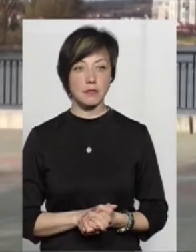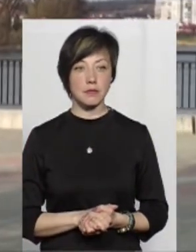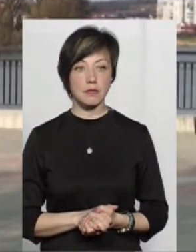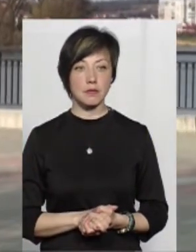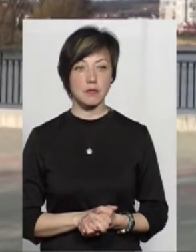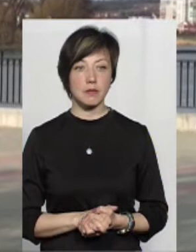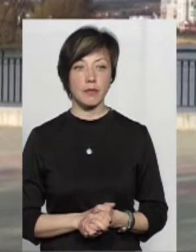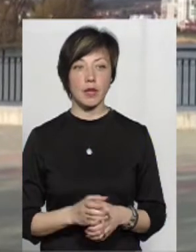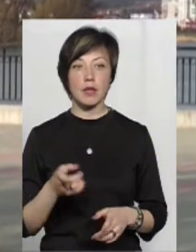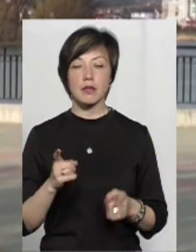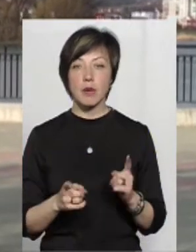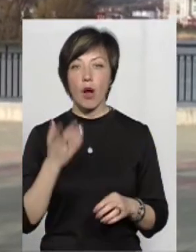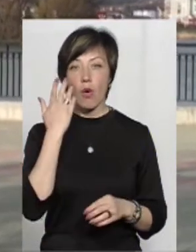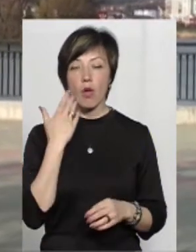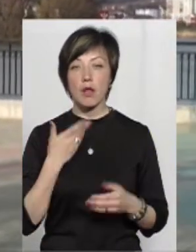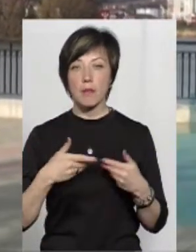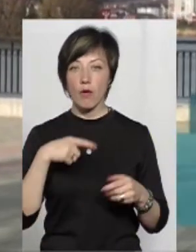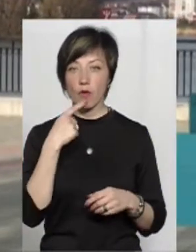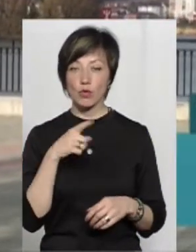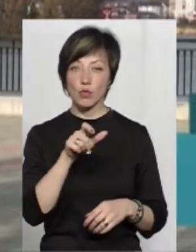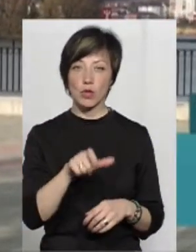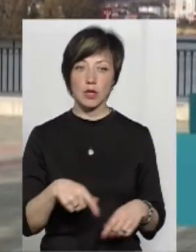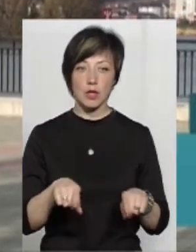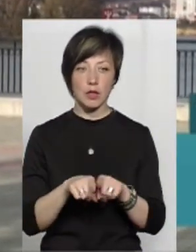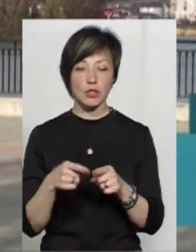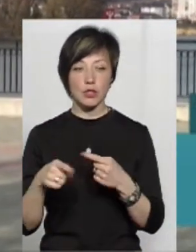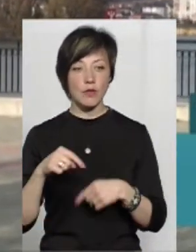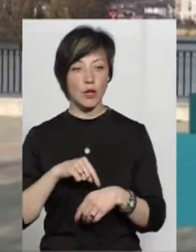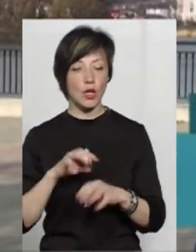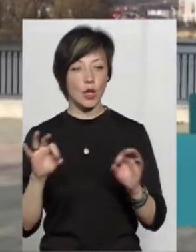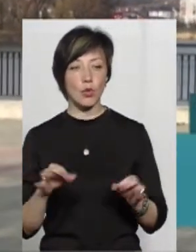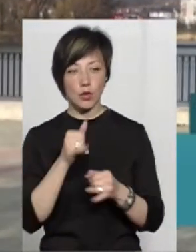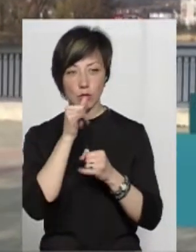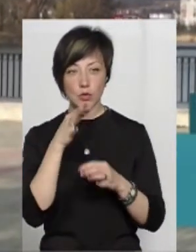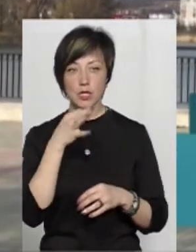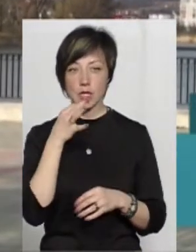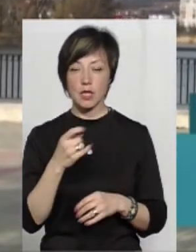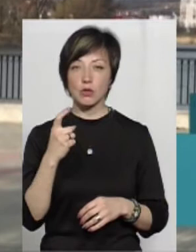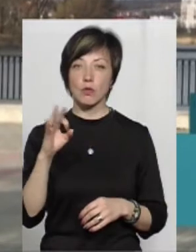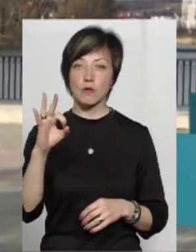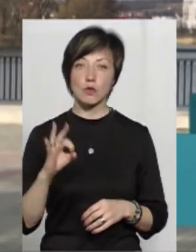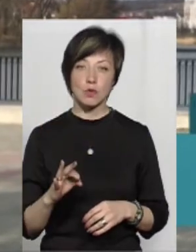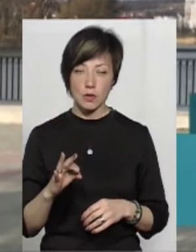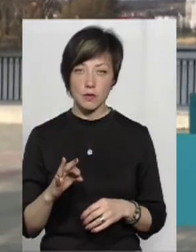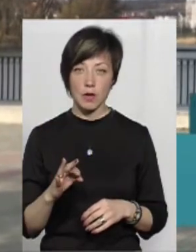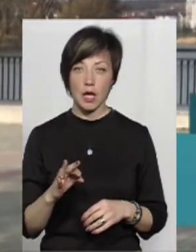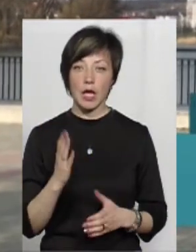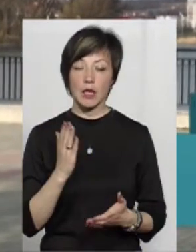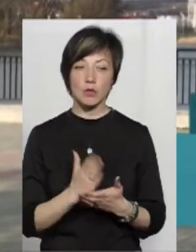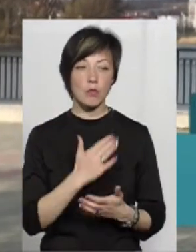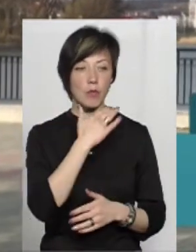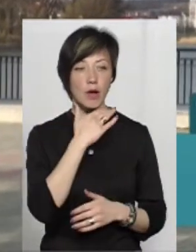Насправді, коли ми говоримо про те, чому людина так чи по-іншому відреагувала, ми ніколи не можемо сказати однозначно. І існує